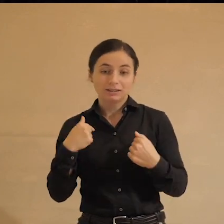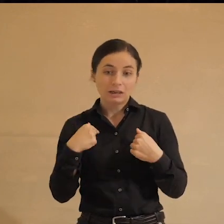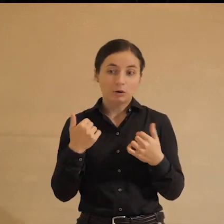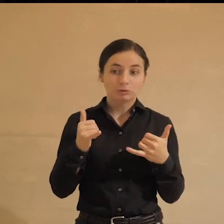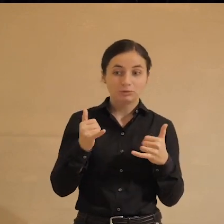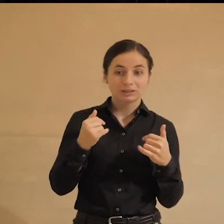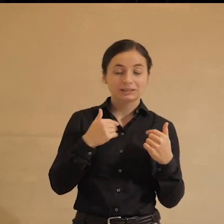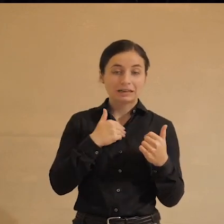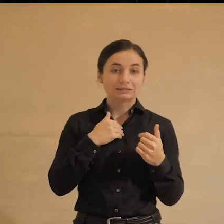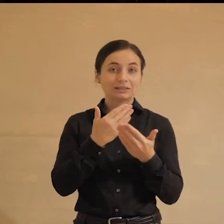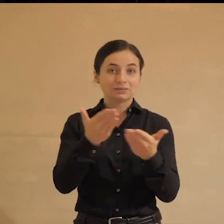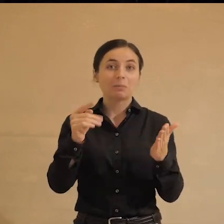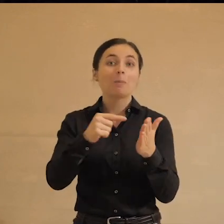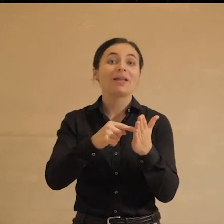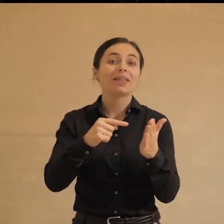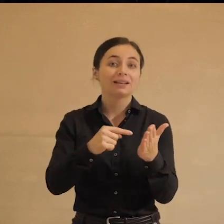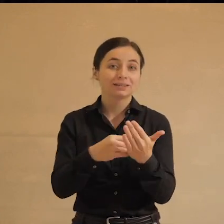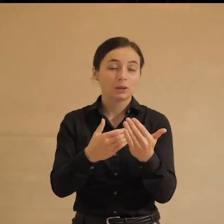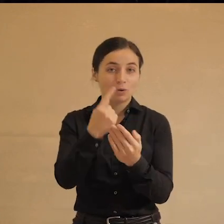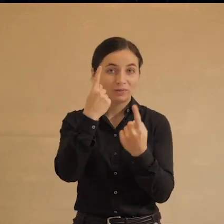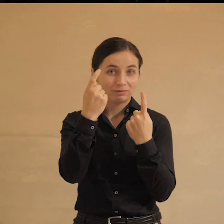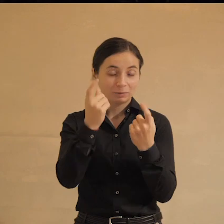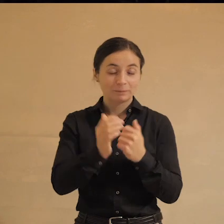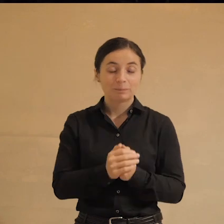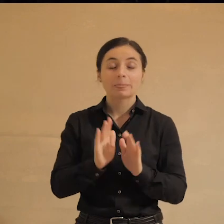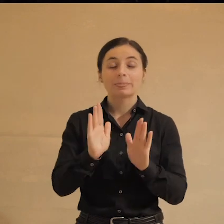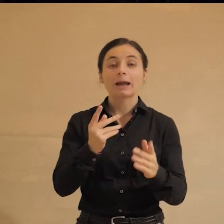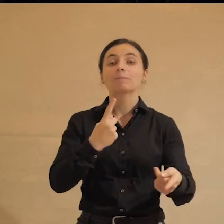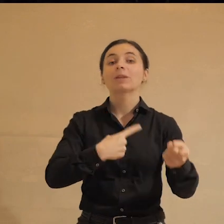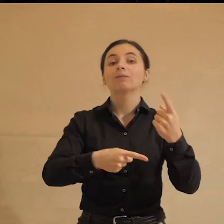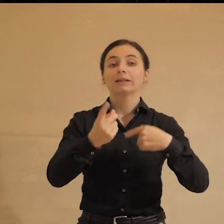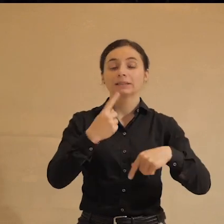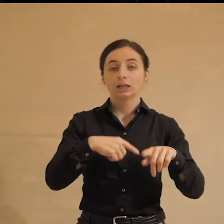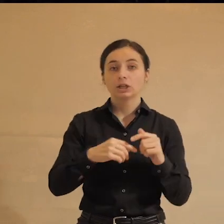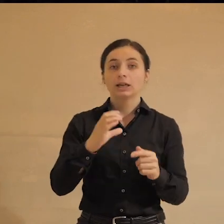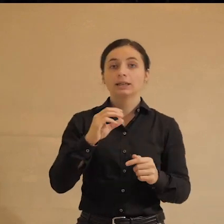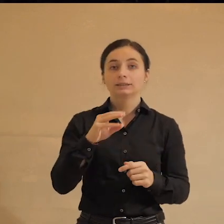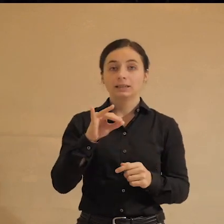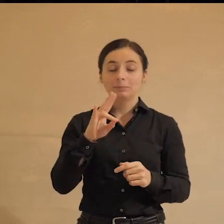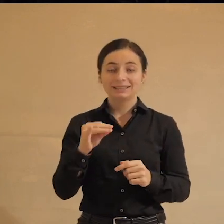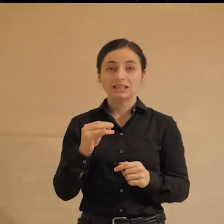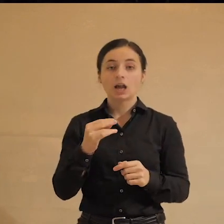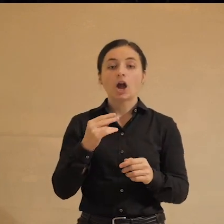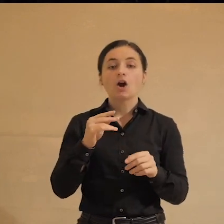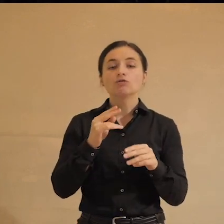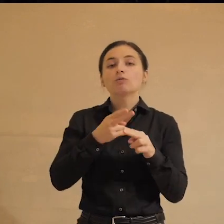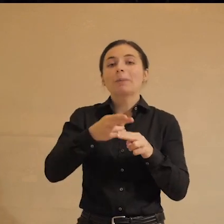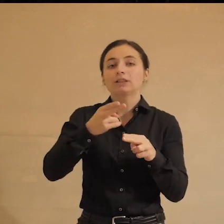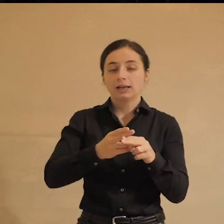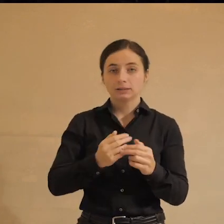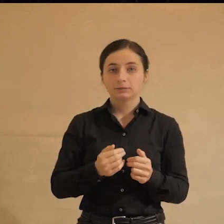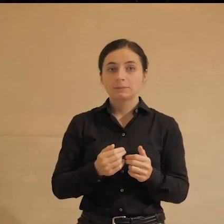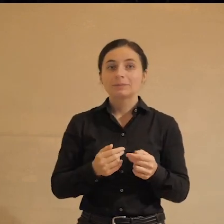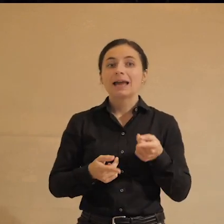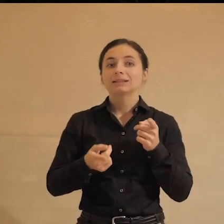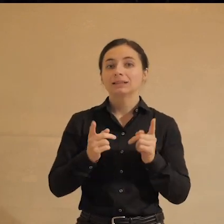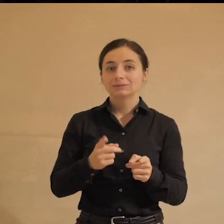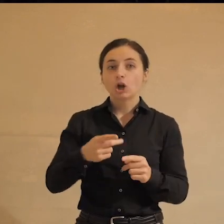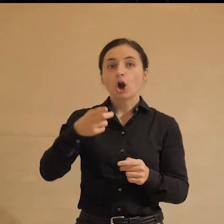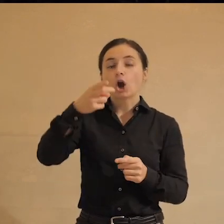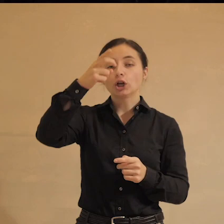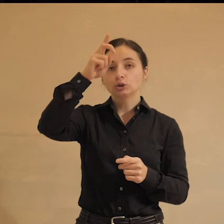и удивилась, теперь вы тоже должны. Так вот, возвращаясь в степени вмешательства, настоящий, так сказать,